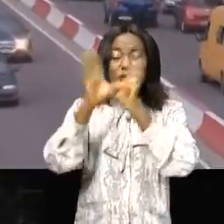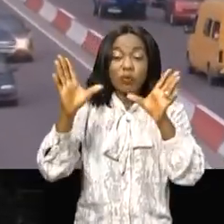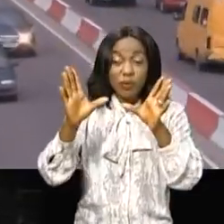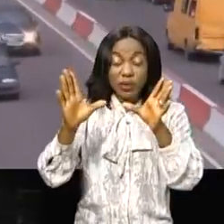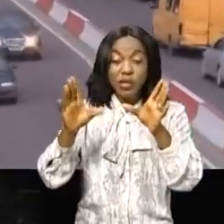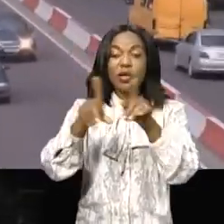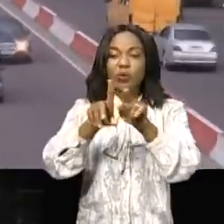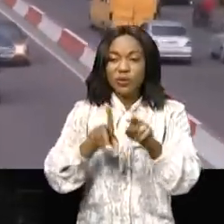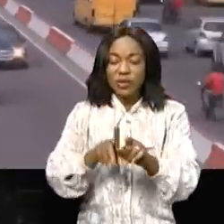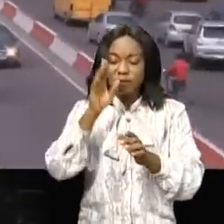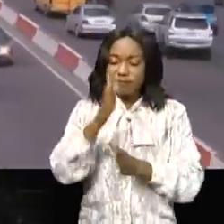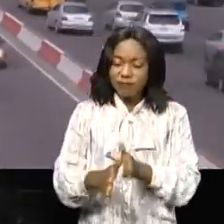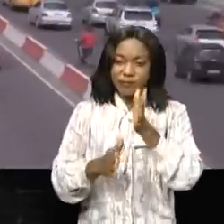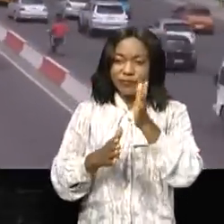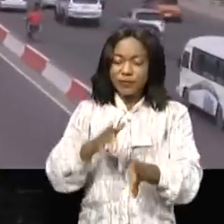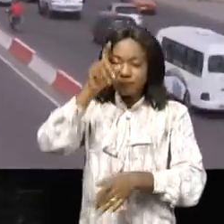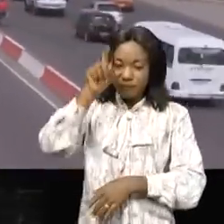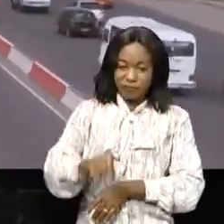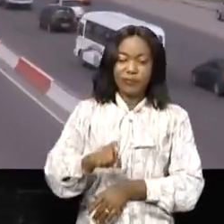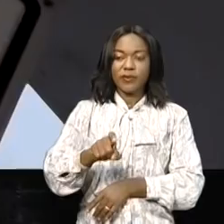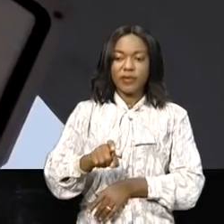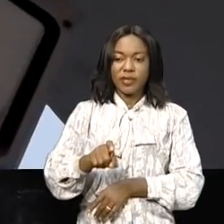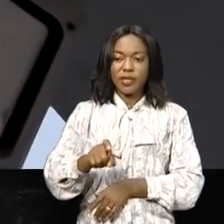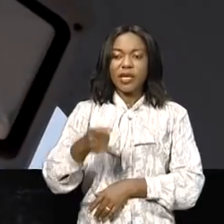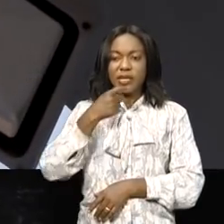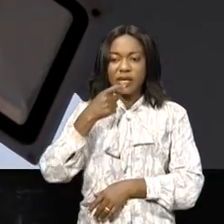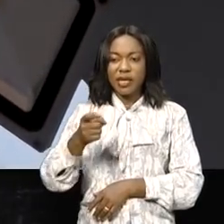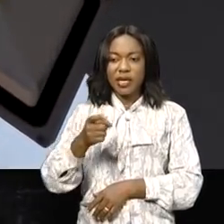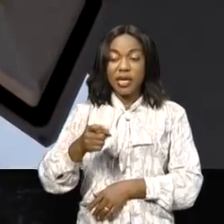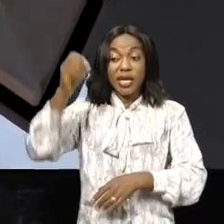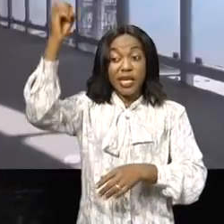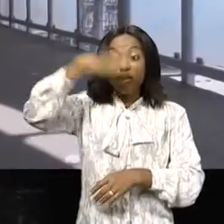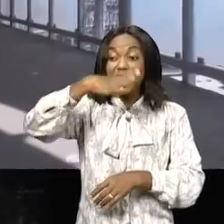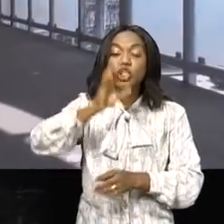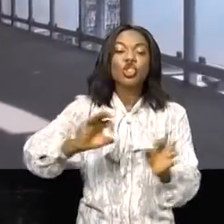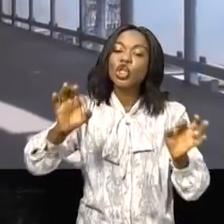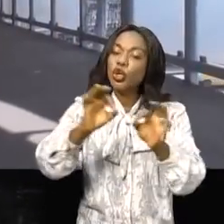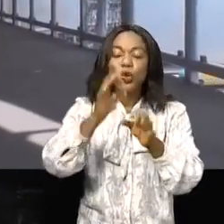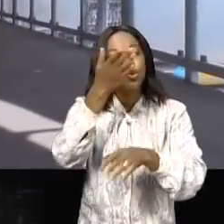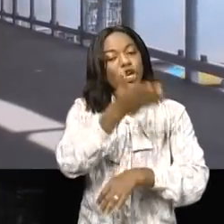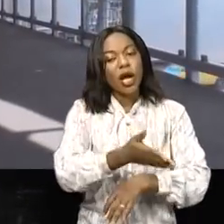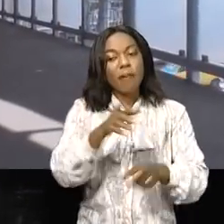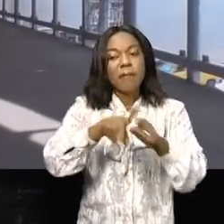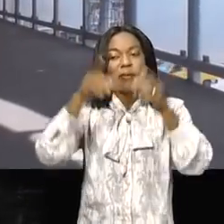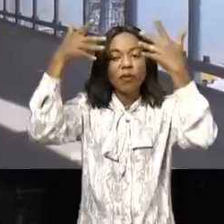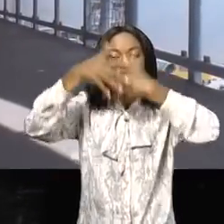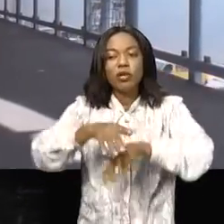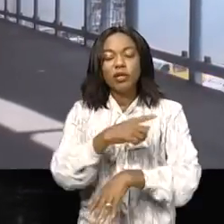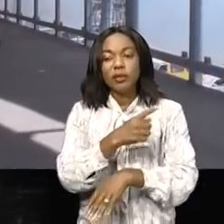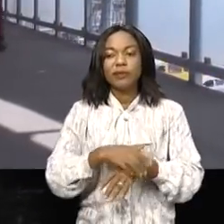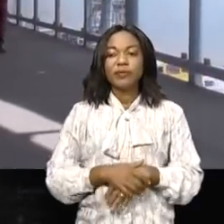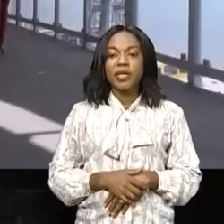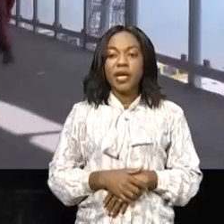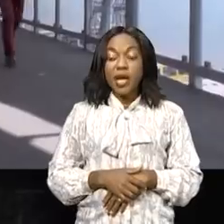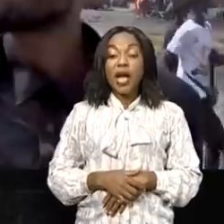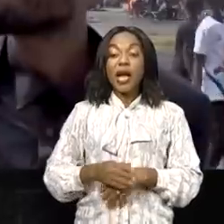usagers de la route ont par ailleurs déploré le manque d'éclairage observé au niveau de ce pont aérien. Moi, j'ai un